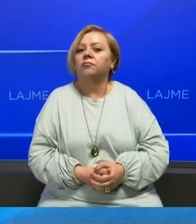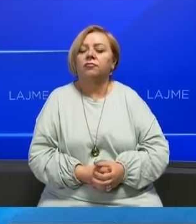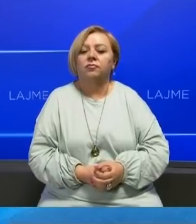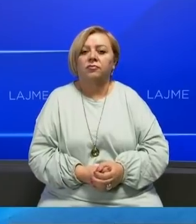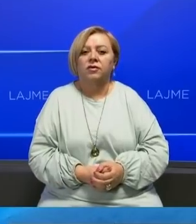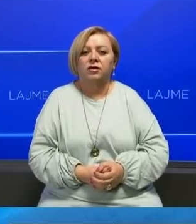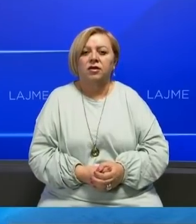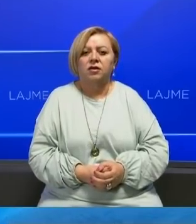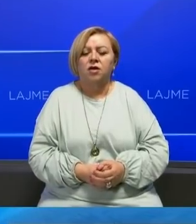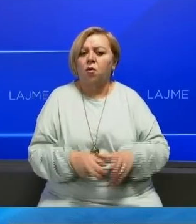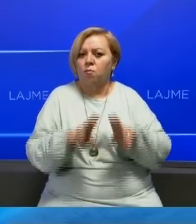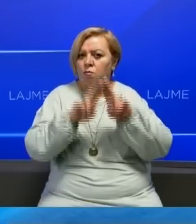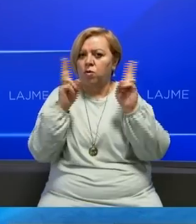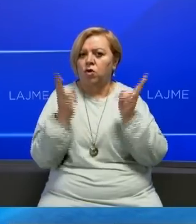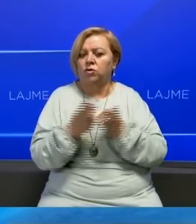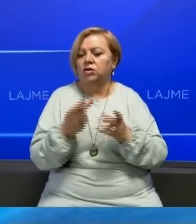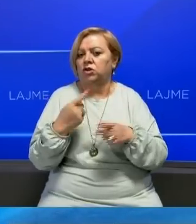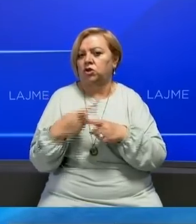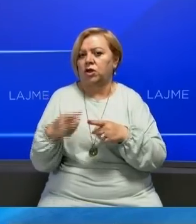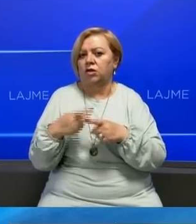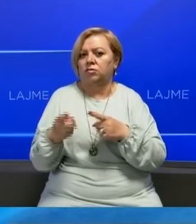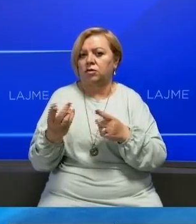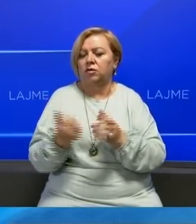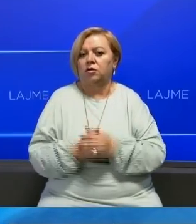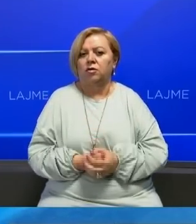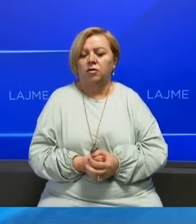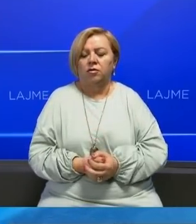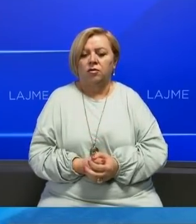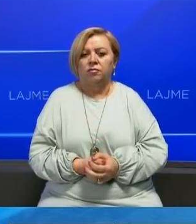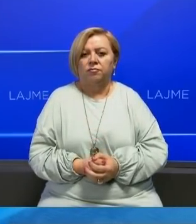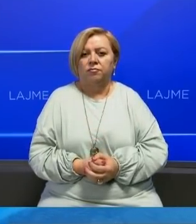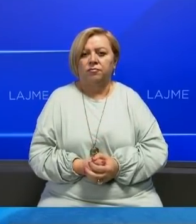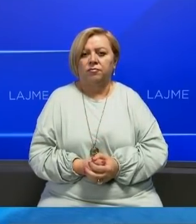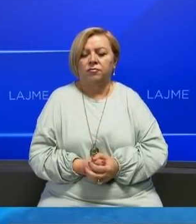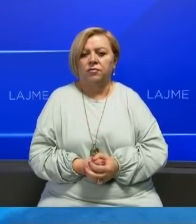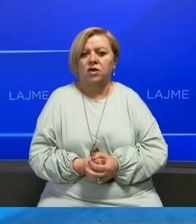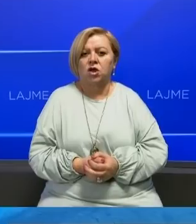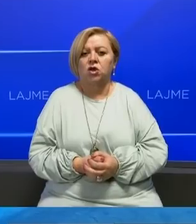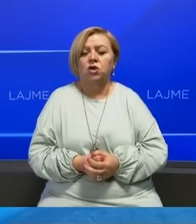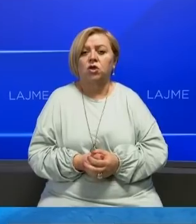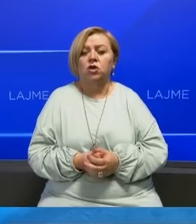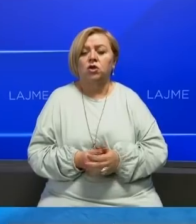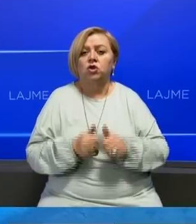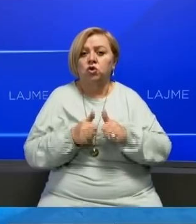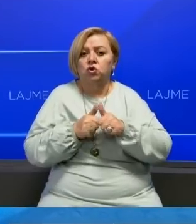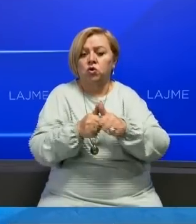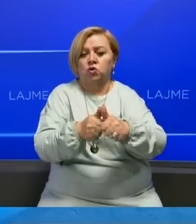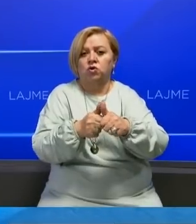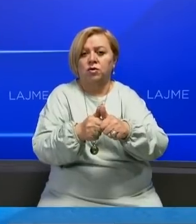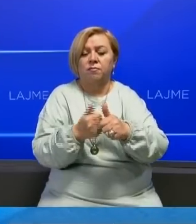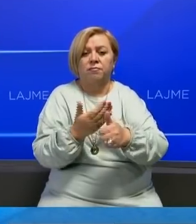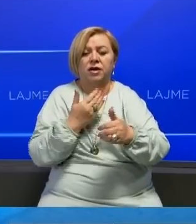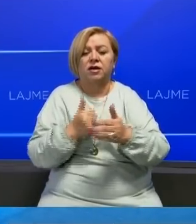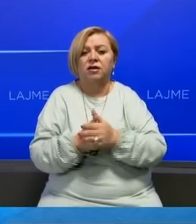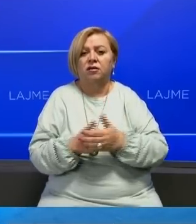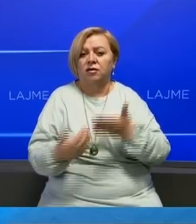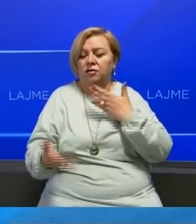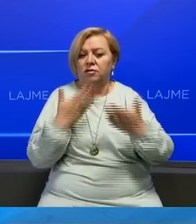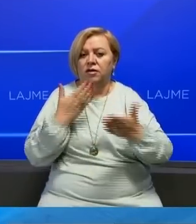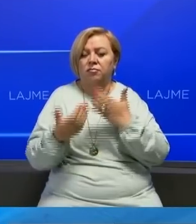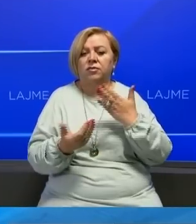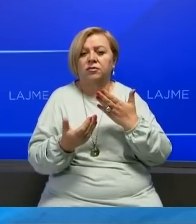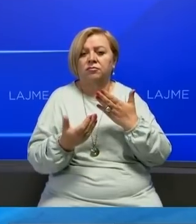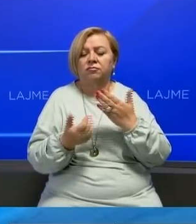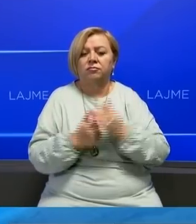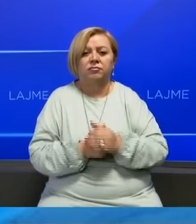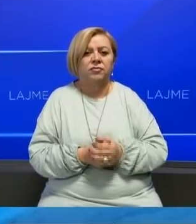panë në bëndë në botës për shak të këndërstanive të mla që jenë shëshruar para takimit pra në samitin shqetit të